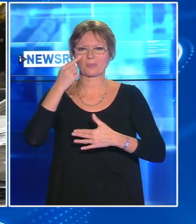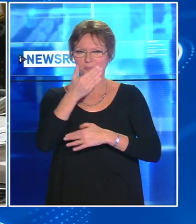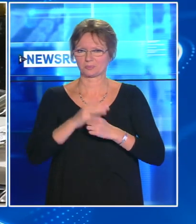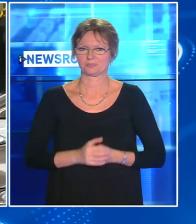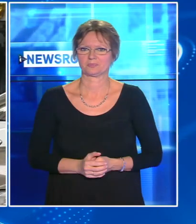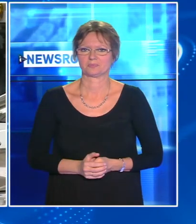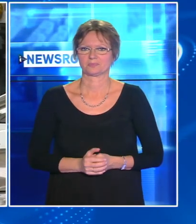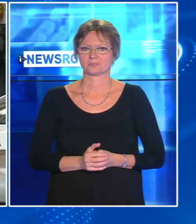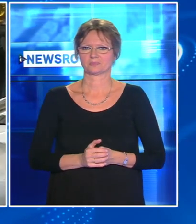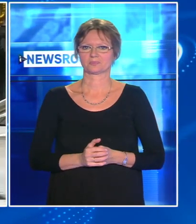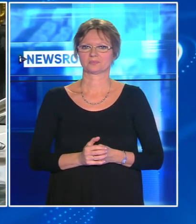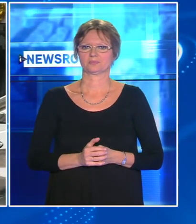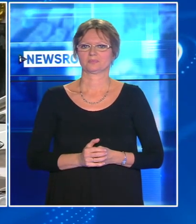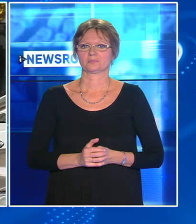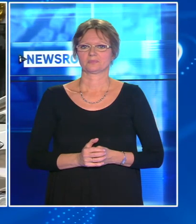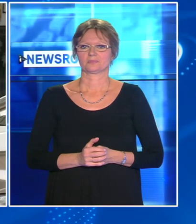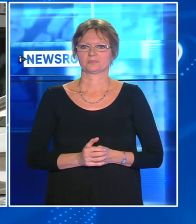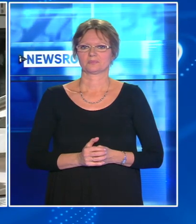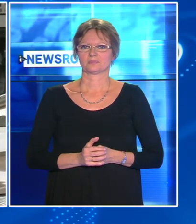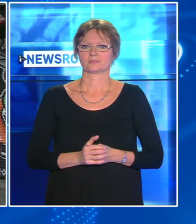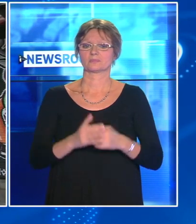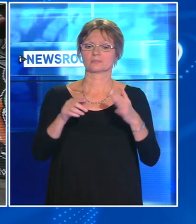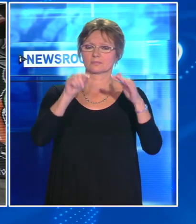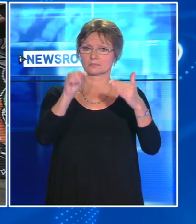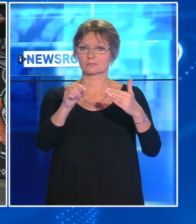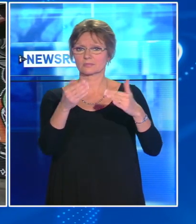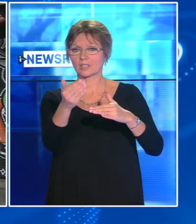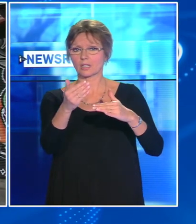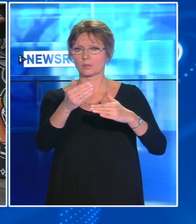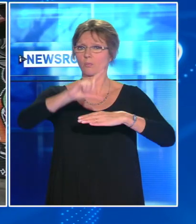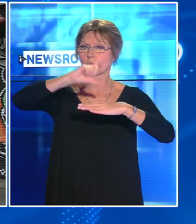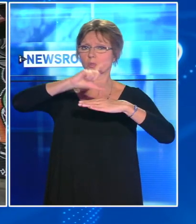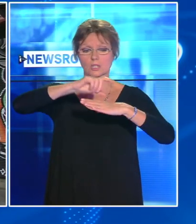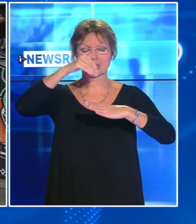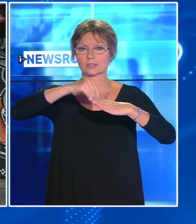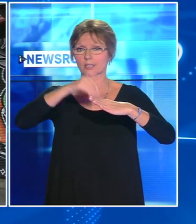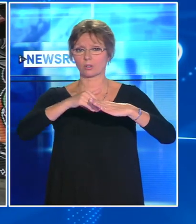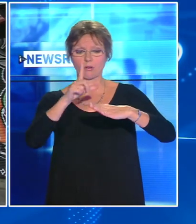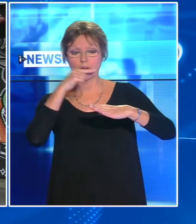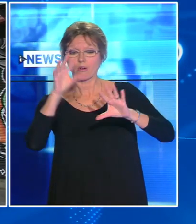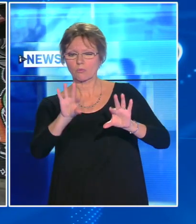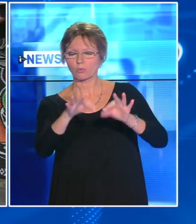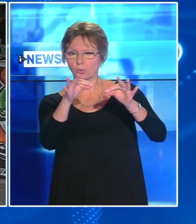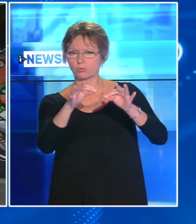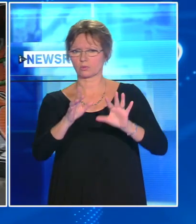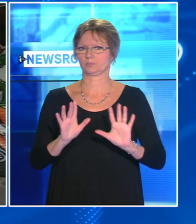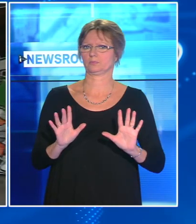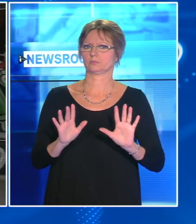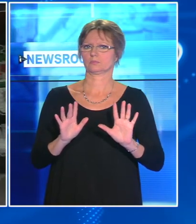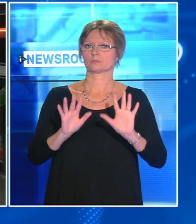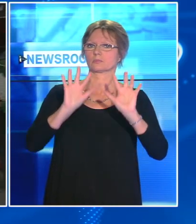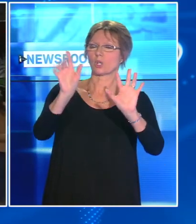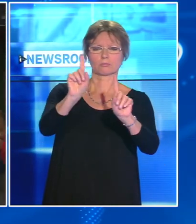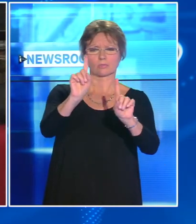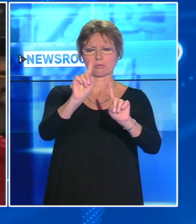correspondante en Israël. Daphne, c dans une mosquée que cet homme a été retrouvé ? Non, cette information a